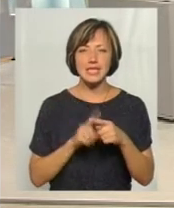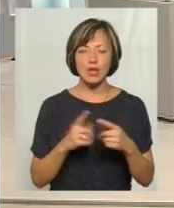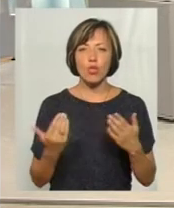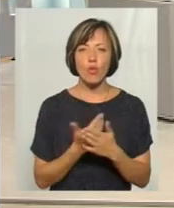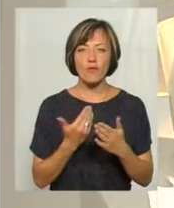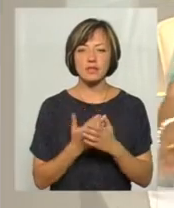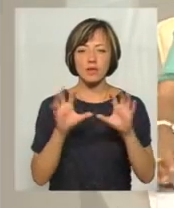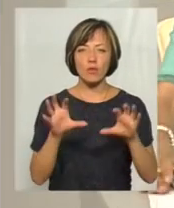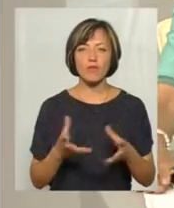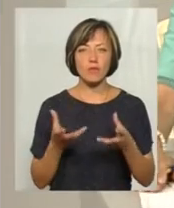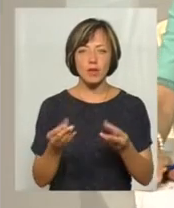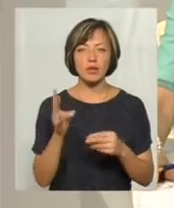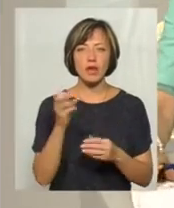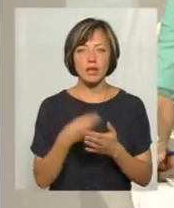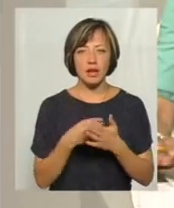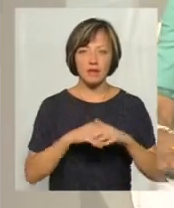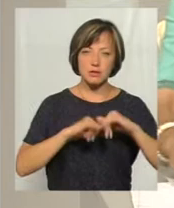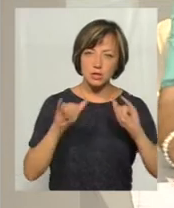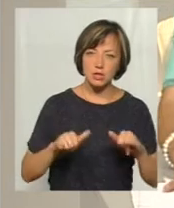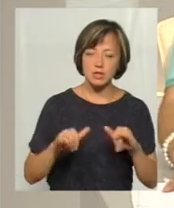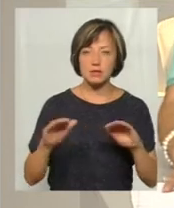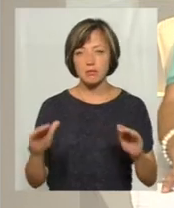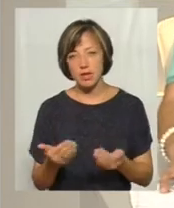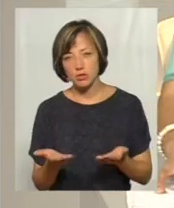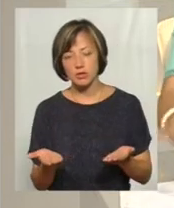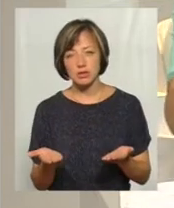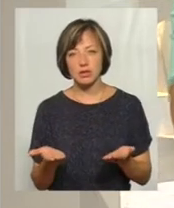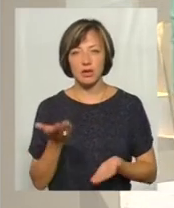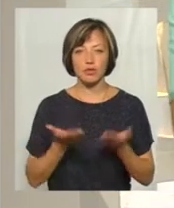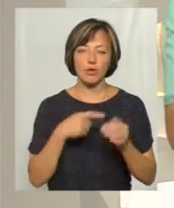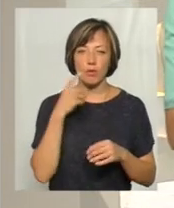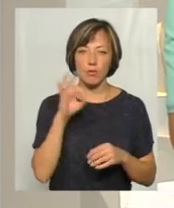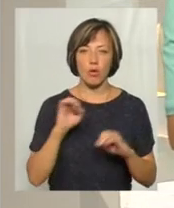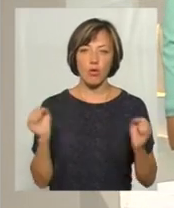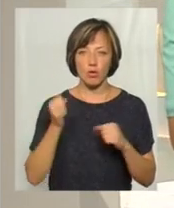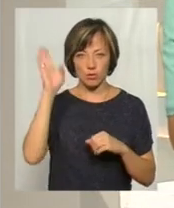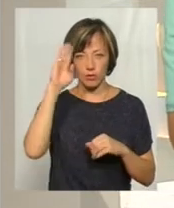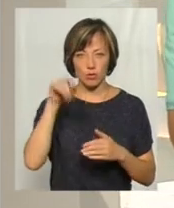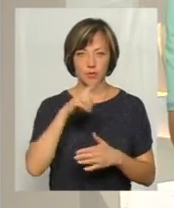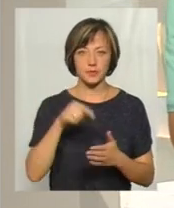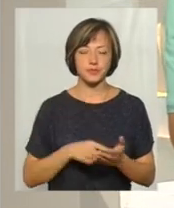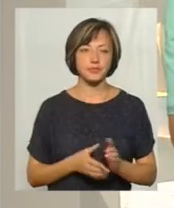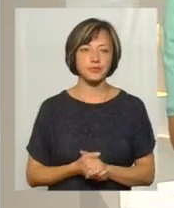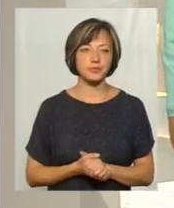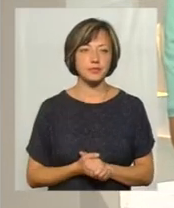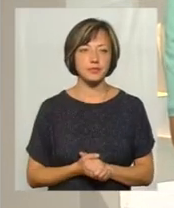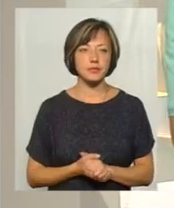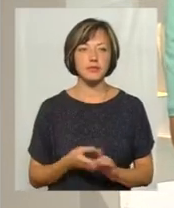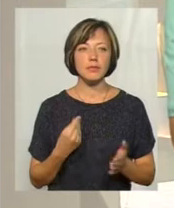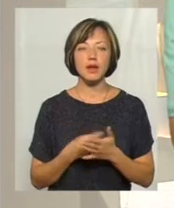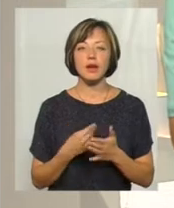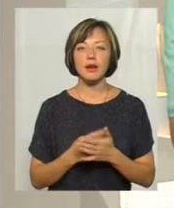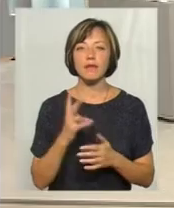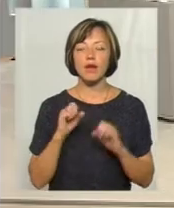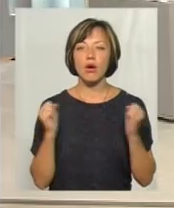тариф? Тариф збільшиться, зменшиться, якщо ми говоримо про холодну воду? Ну, тариф на холодну воду